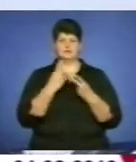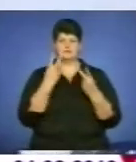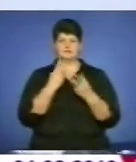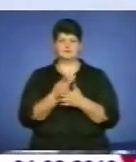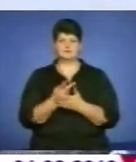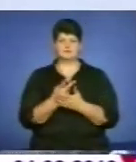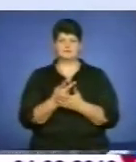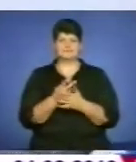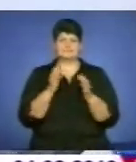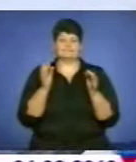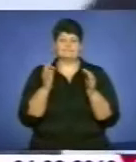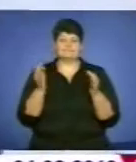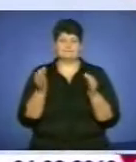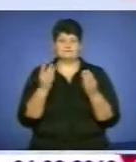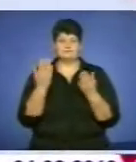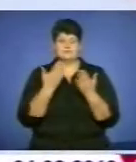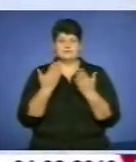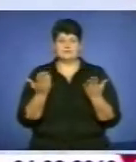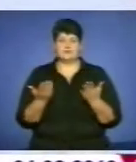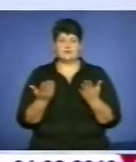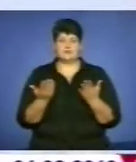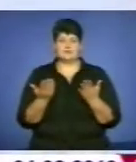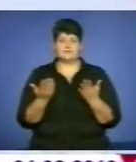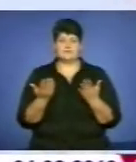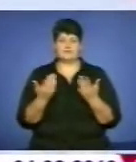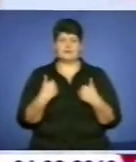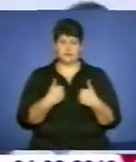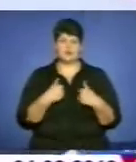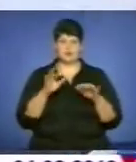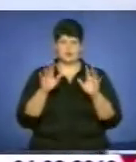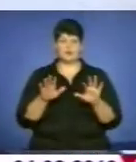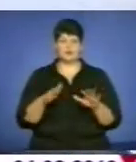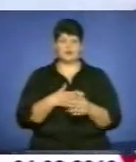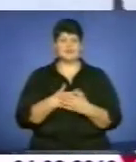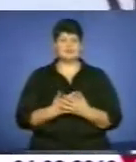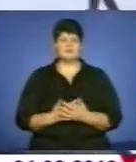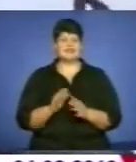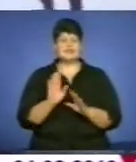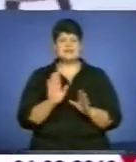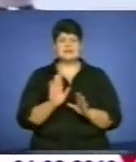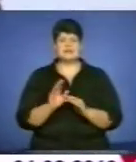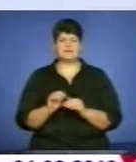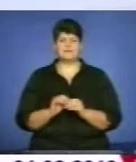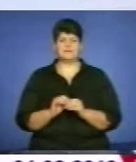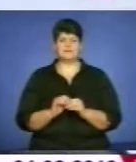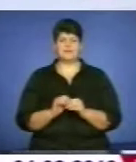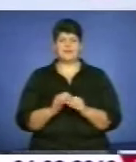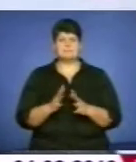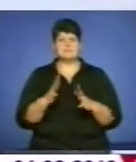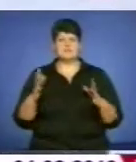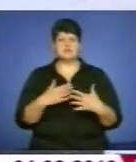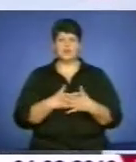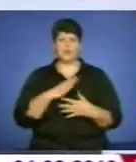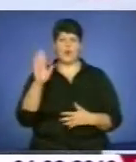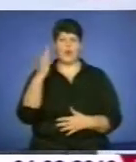Ніскільки я, може, не читав. А чому? Ти надаєш перевагу комп'ютеру? Ні, я більше люблю гуляти.